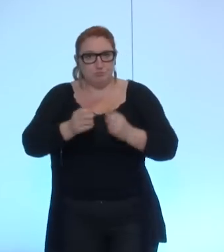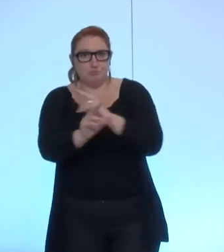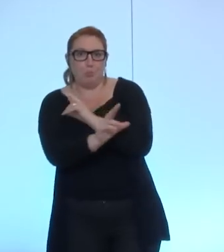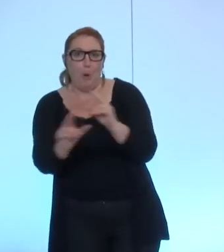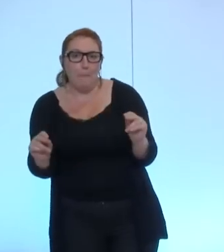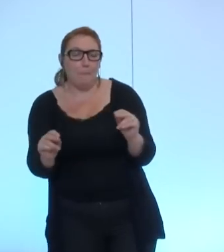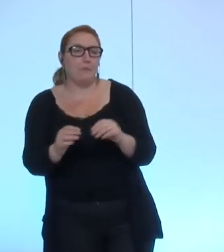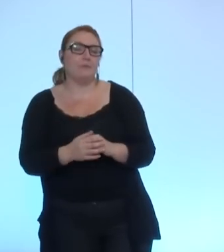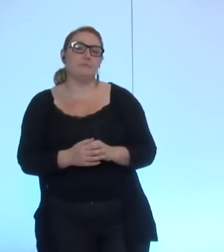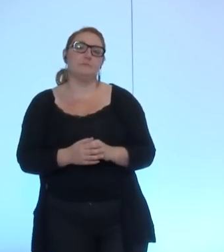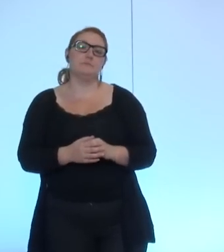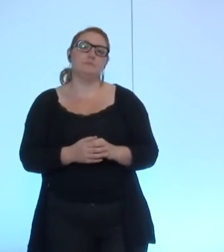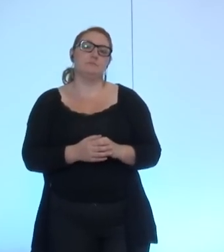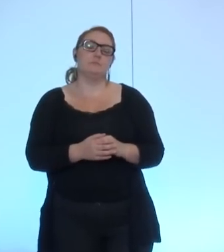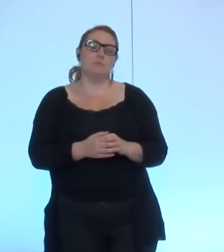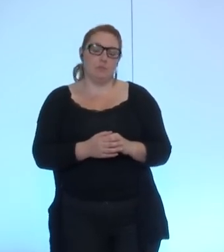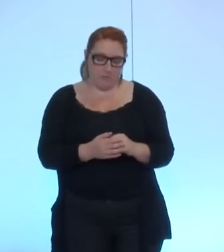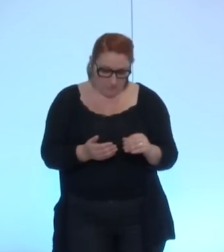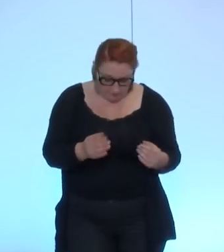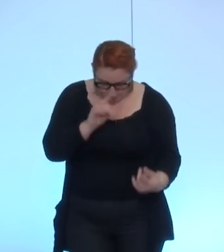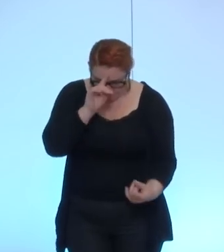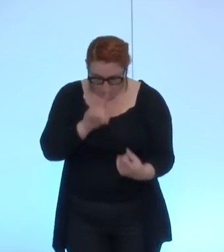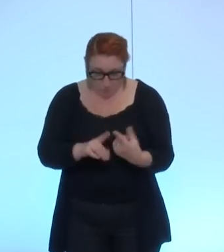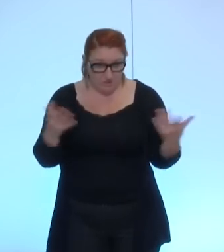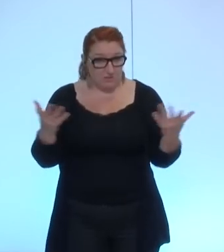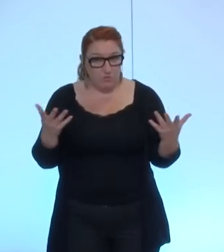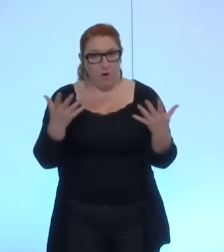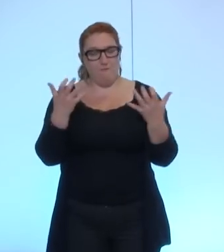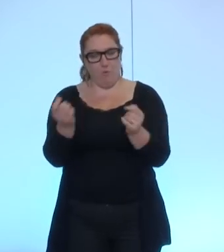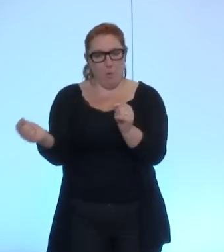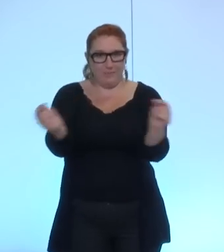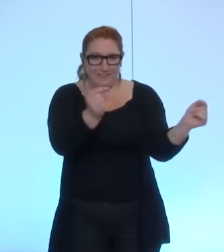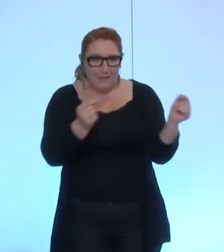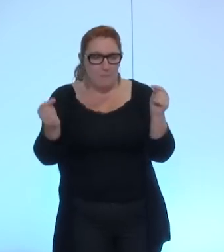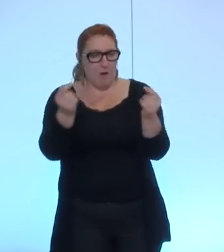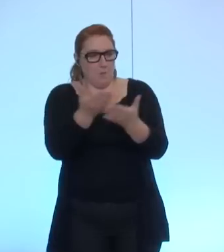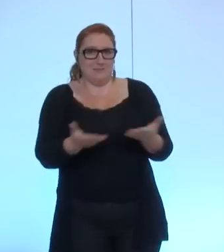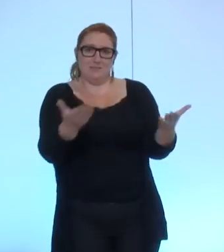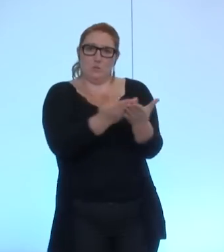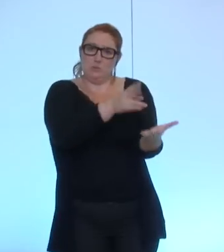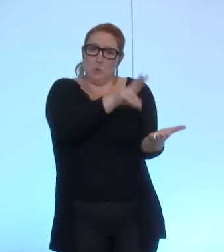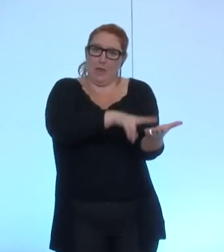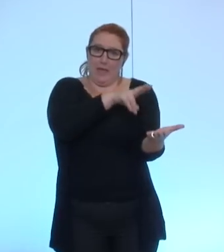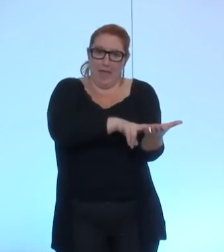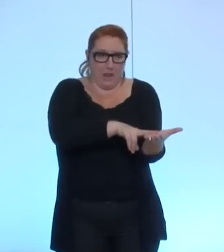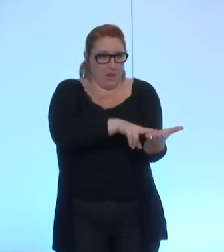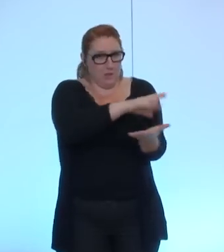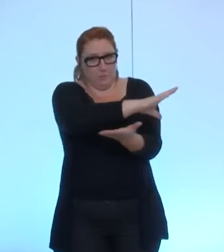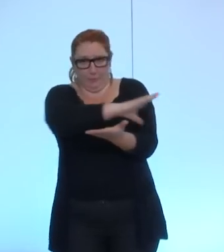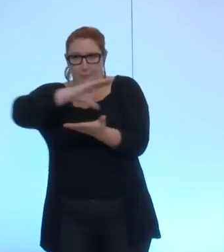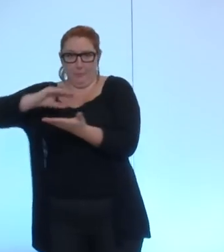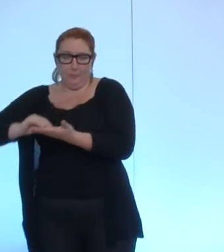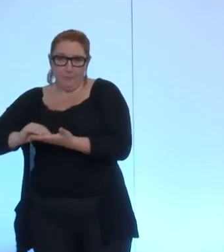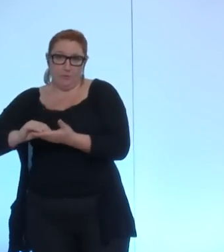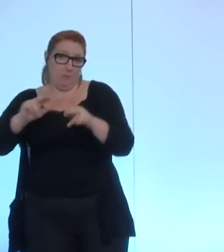afin effectivement d'avoir un débat qui soit à la fois le reflet de la situation factuelle aujourd